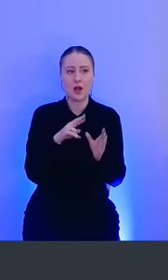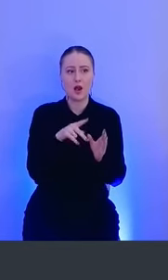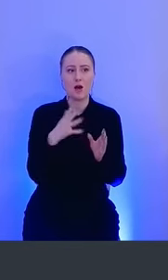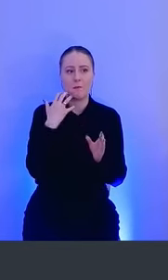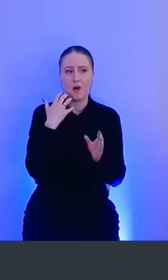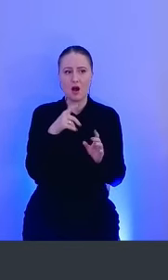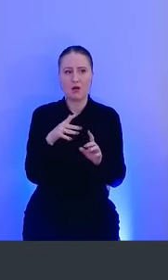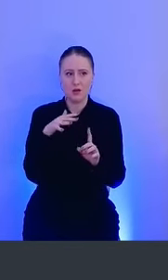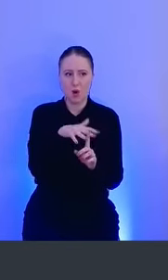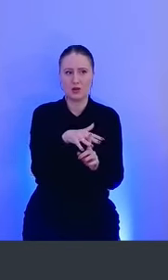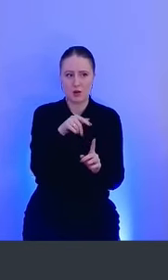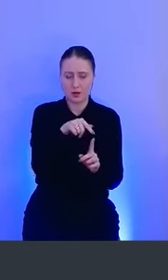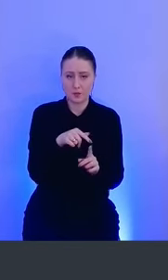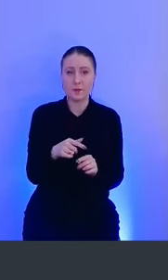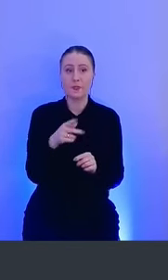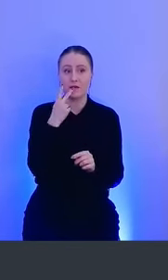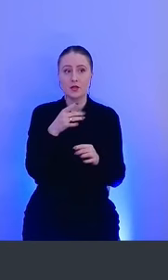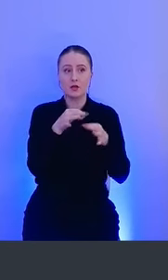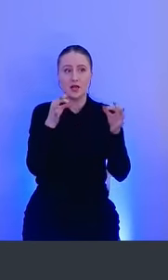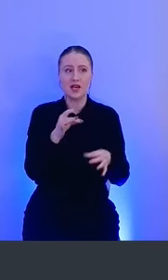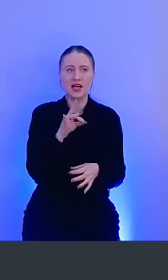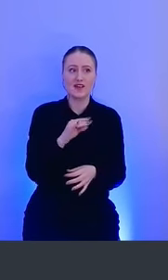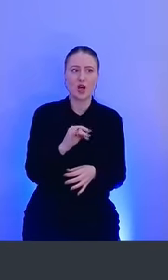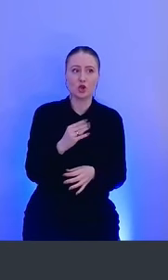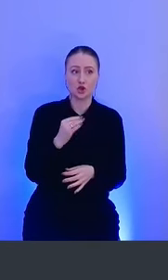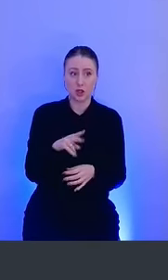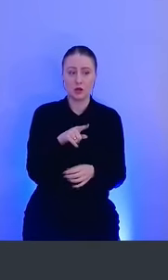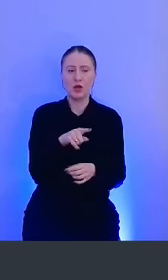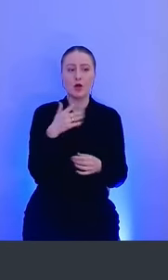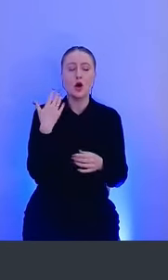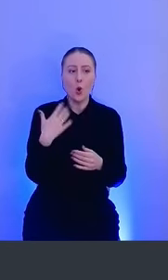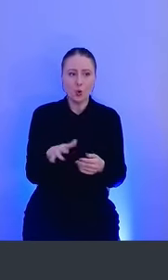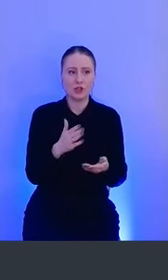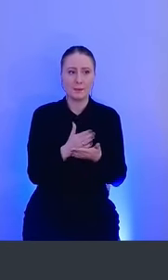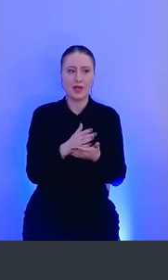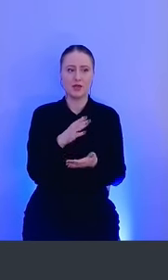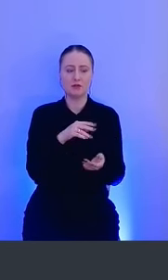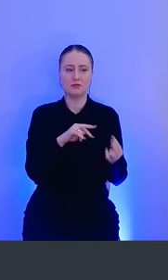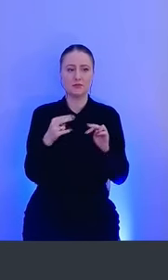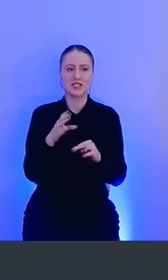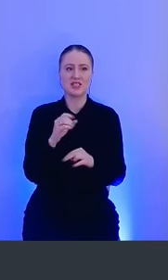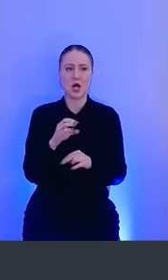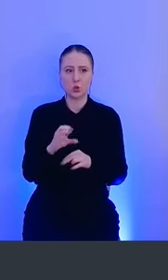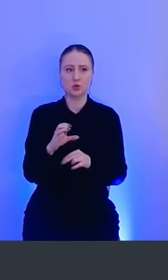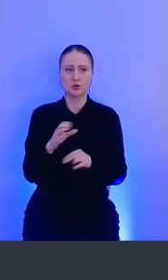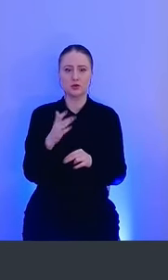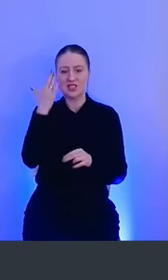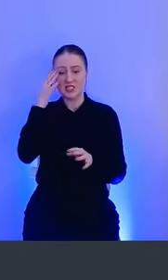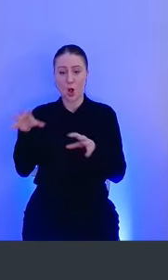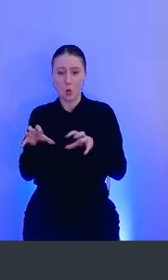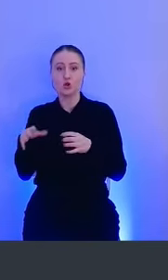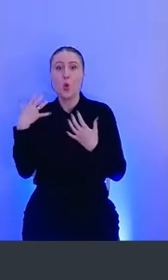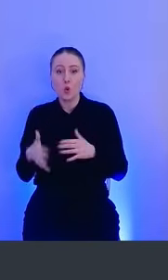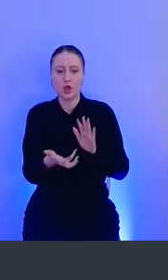И в данном случае мы здесь видим reverse shell, который имеет уже привилет статус, то есть зломышленник